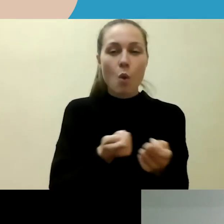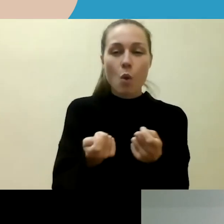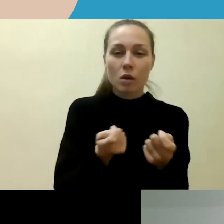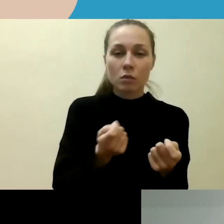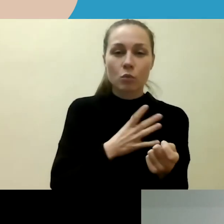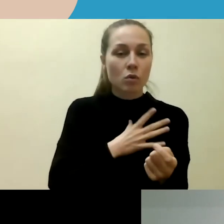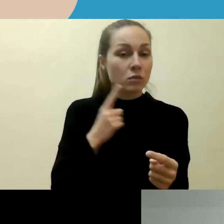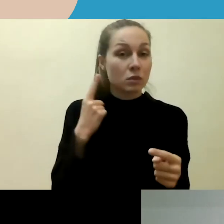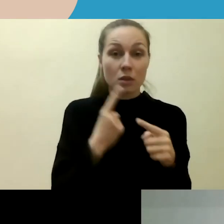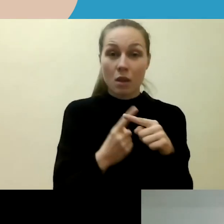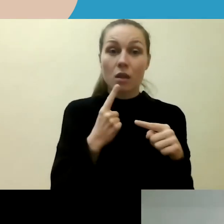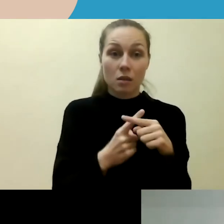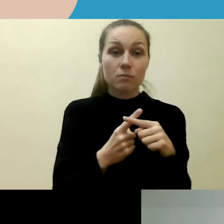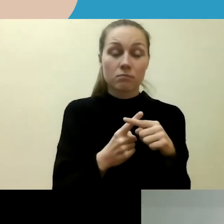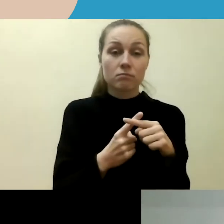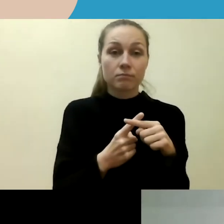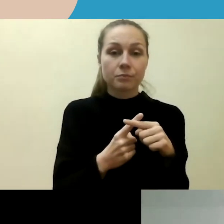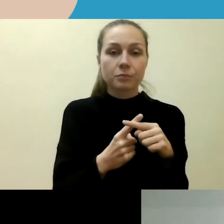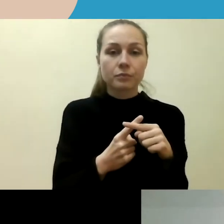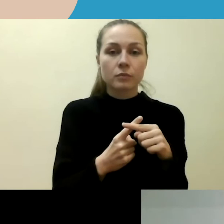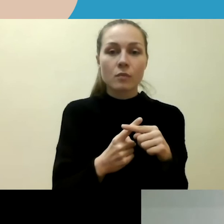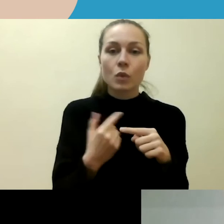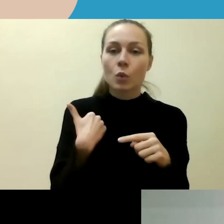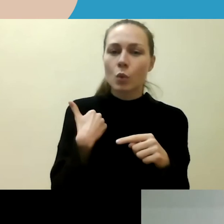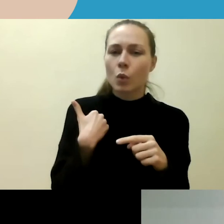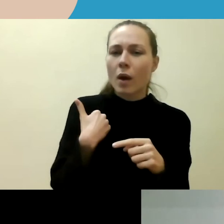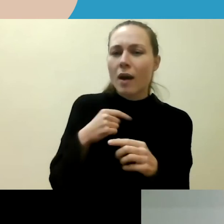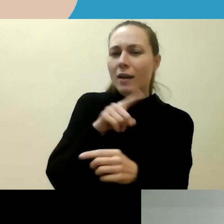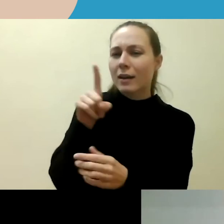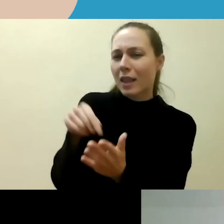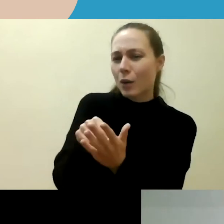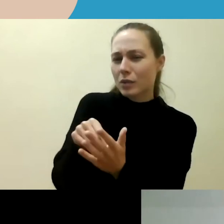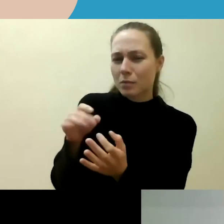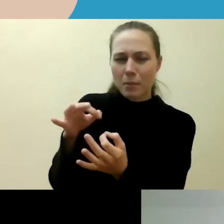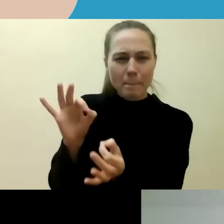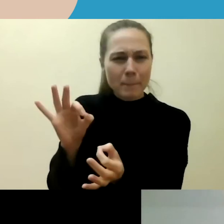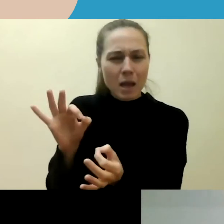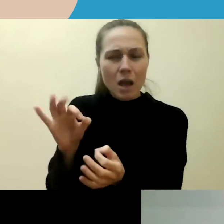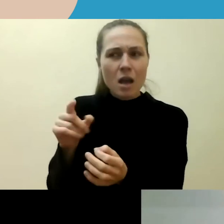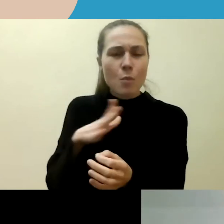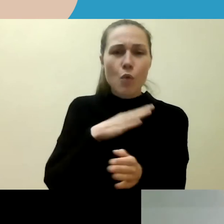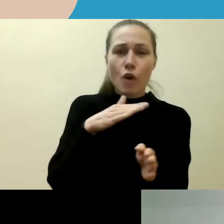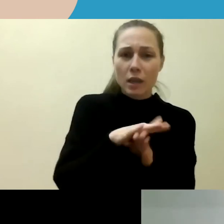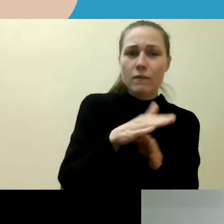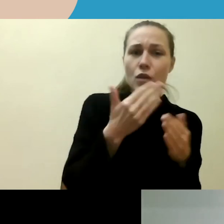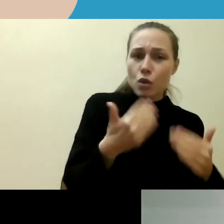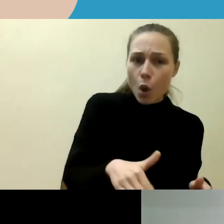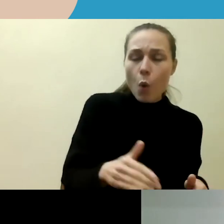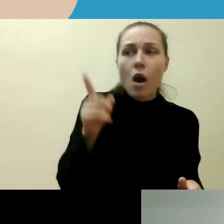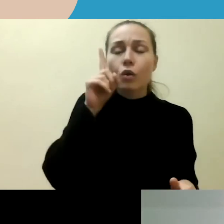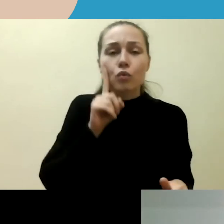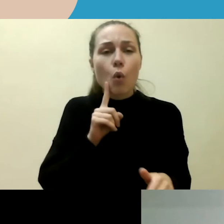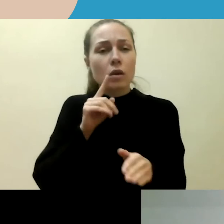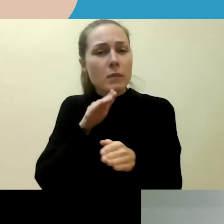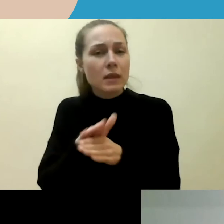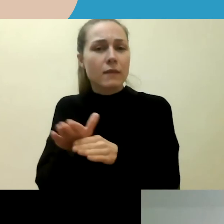teigiamas reiškiniais. Dabar aš labai norėčiau pasitiksininti klausimą, aš labai atsiprašau, ar įgyvendintas, ar kurios mes norėtumėm, kad dar būtų įgyvendintos.